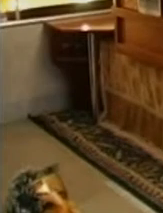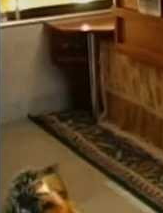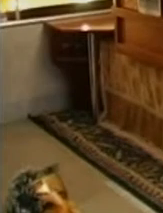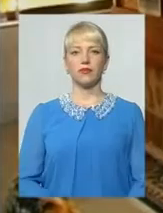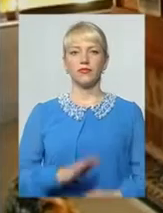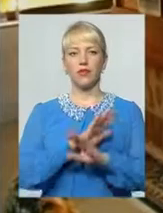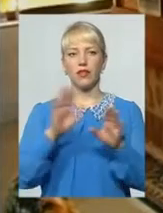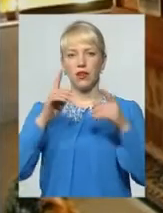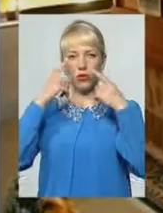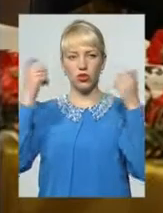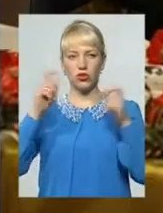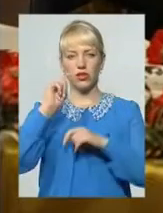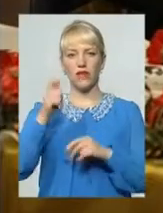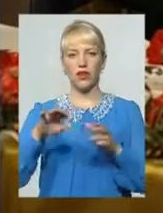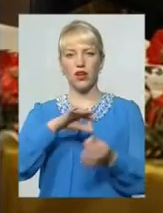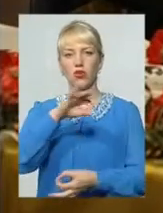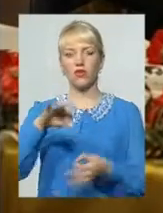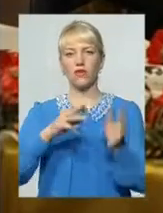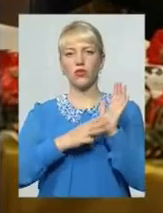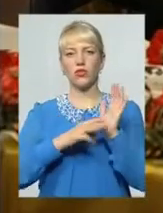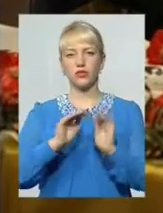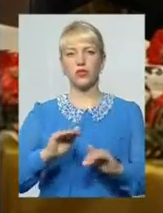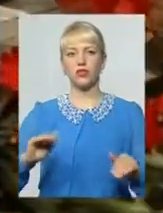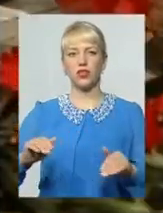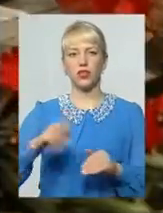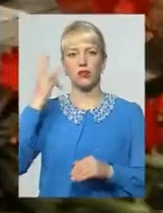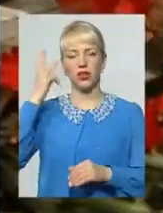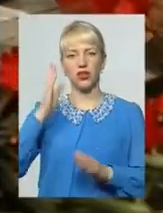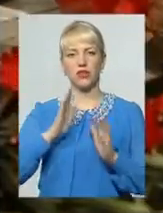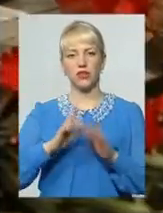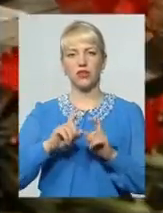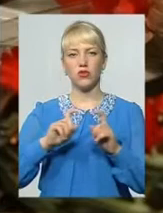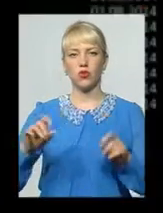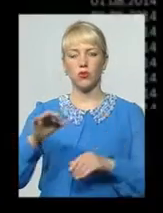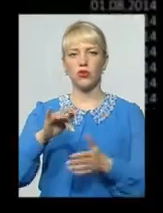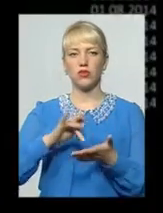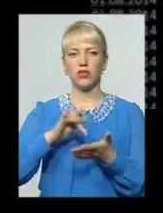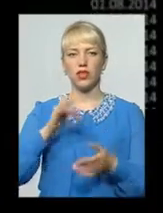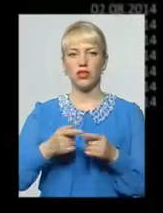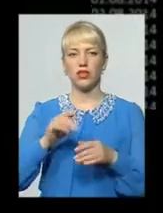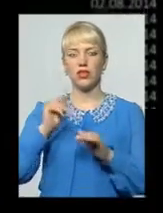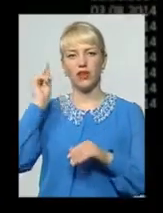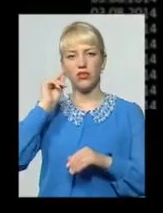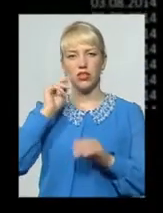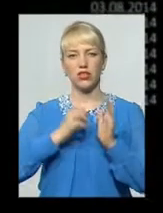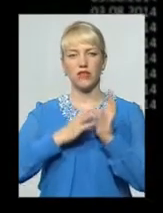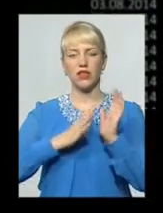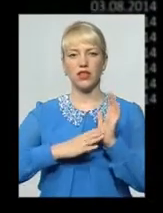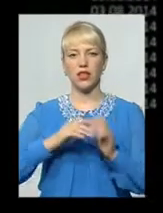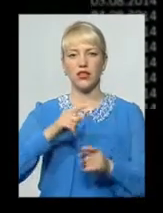Неоголошена війна осоротила майже 80 діток Хмельниччини Лише в школах обласного центру навчається 19